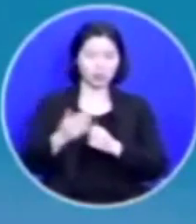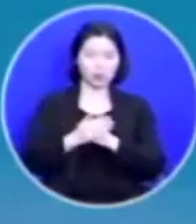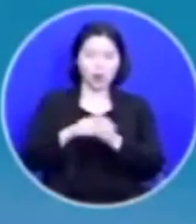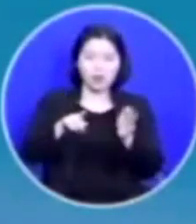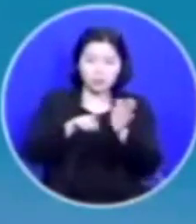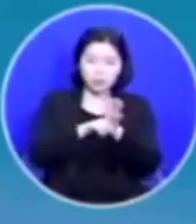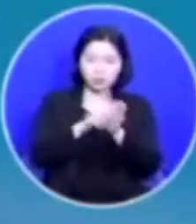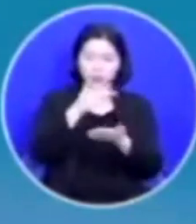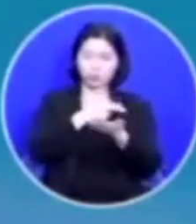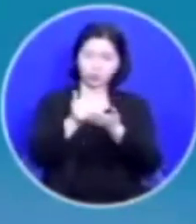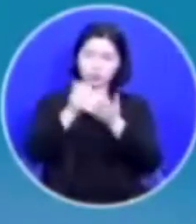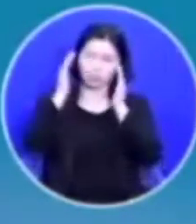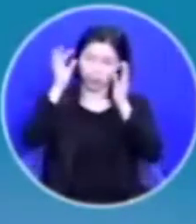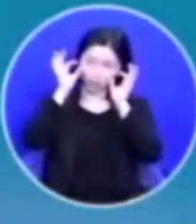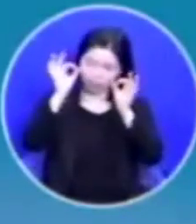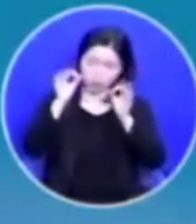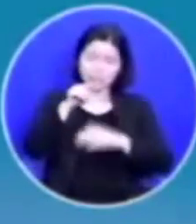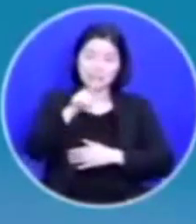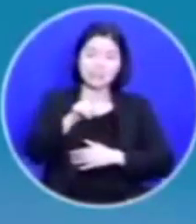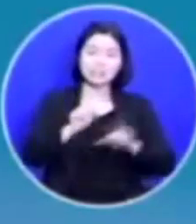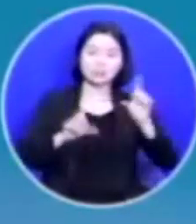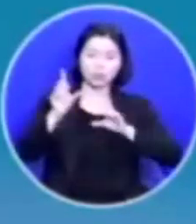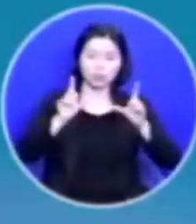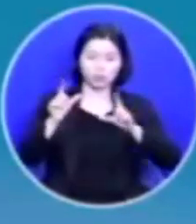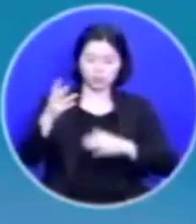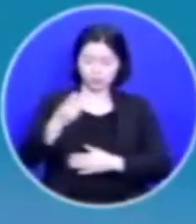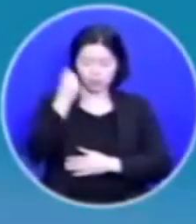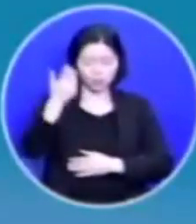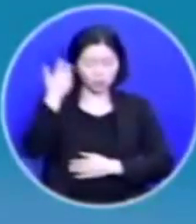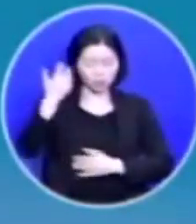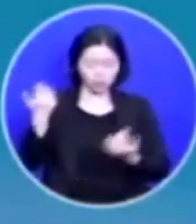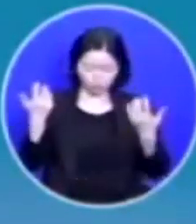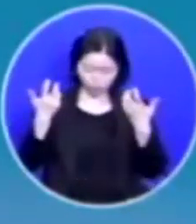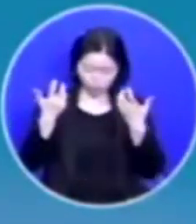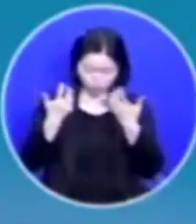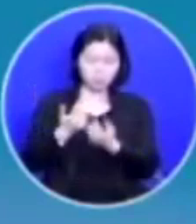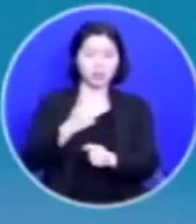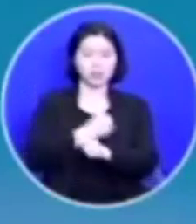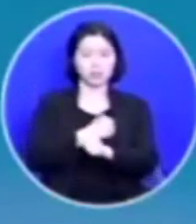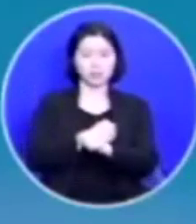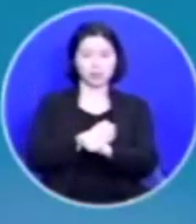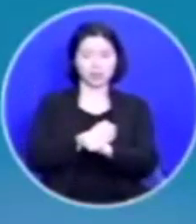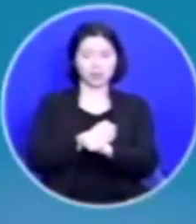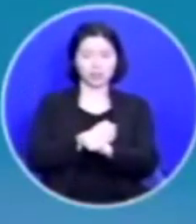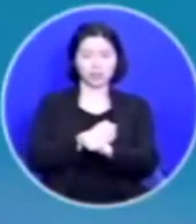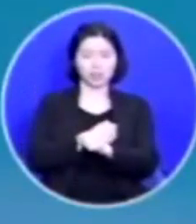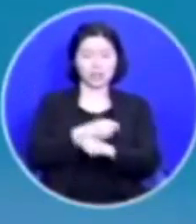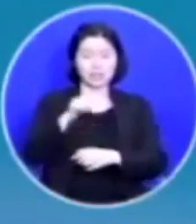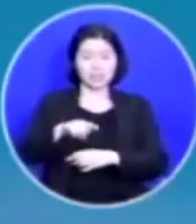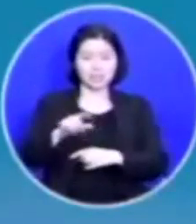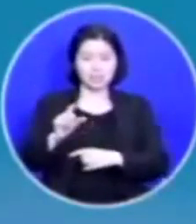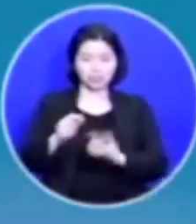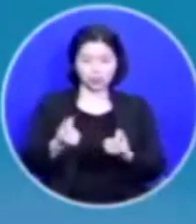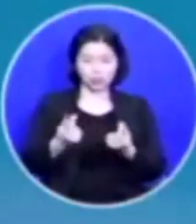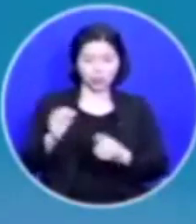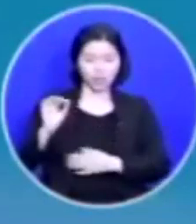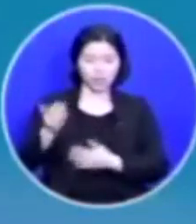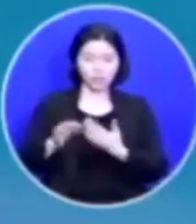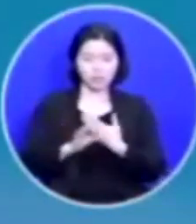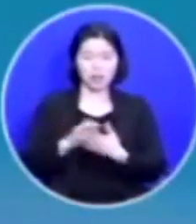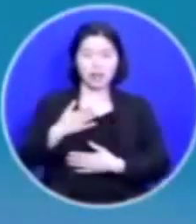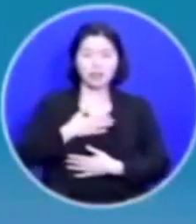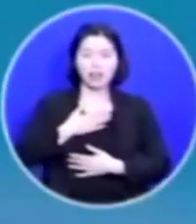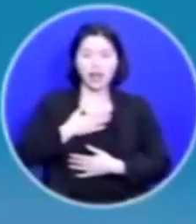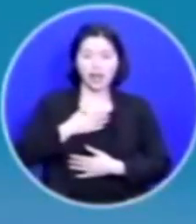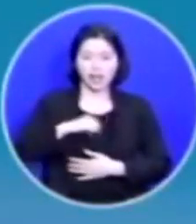바라보는 그 상태가 성령의 충만함입니다 그렇게 되면 나는 더 이상 나의 삶을